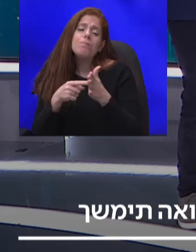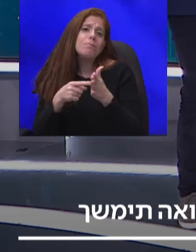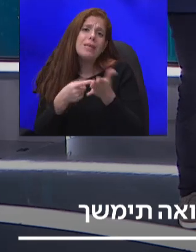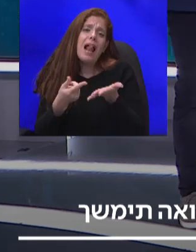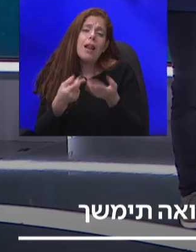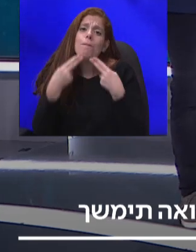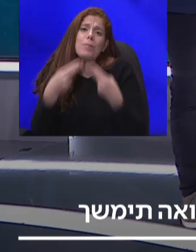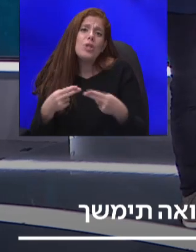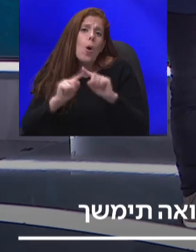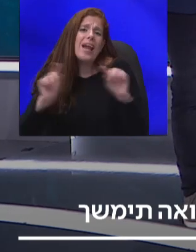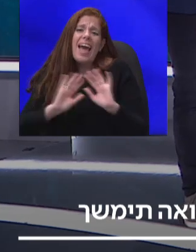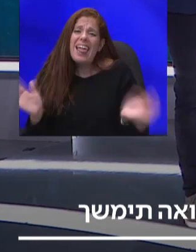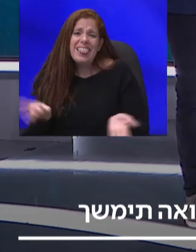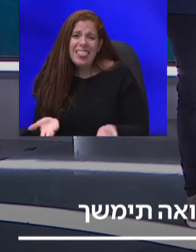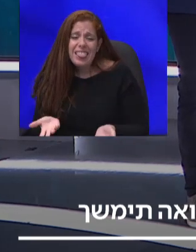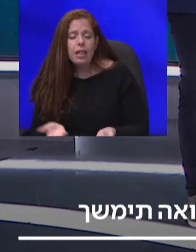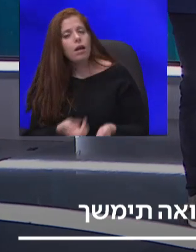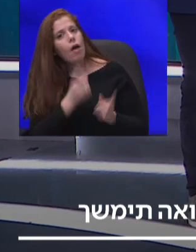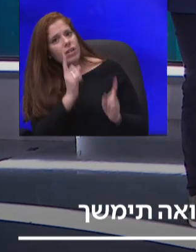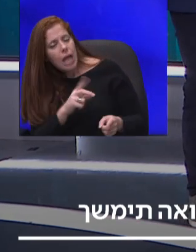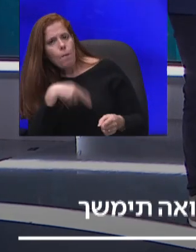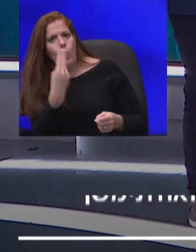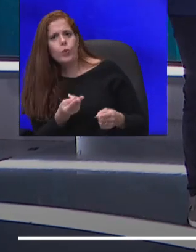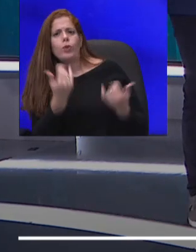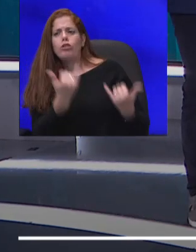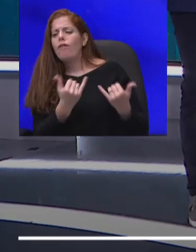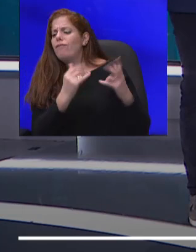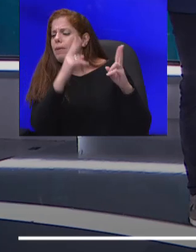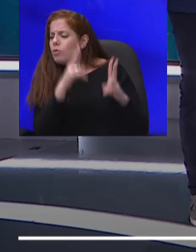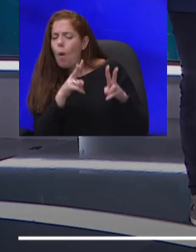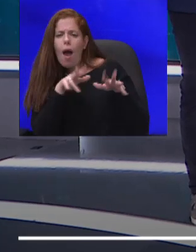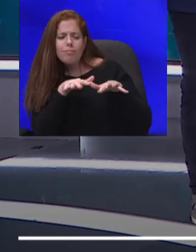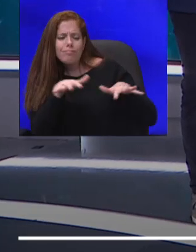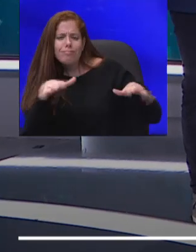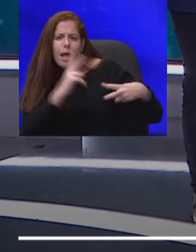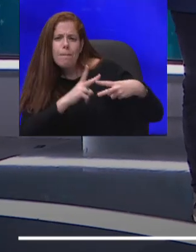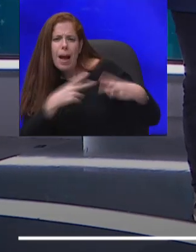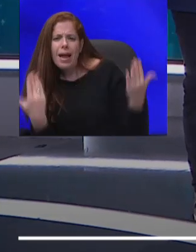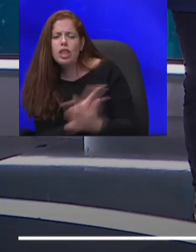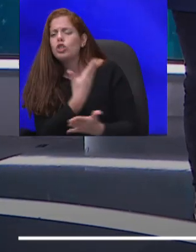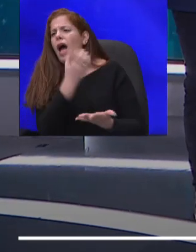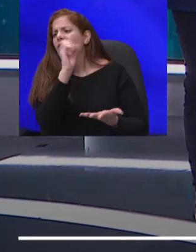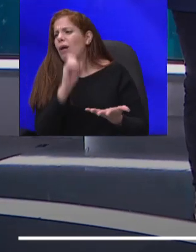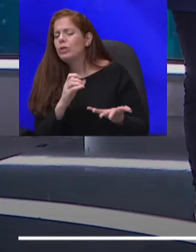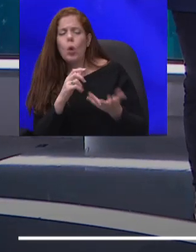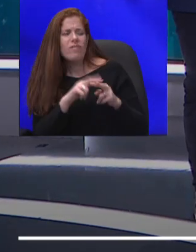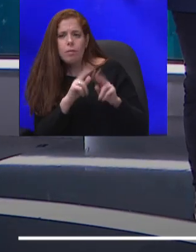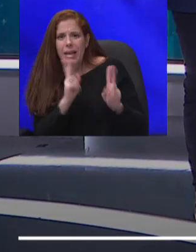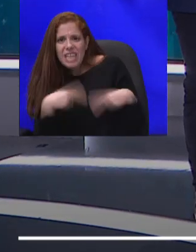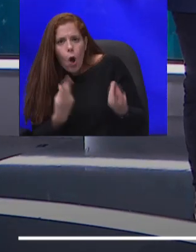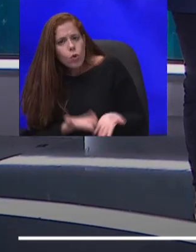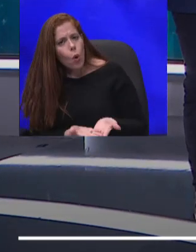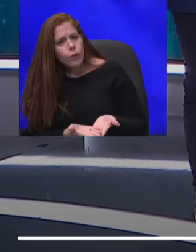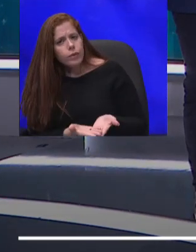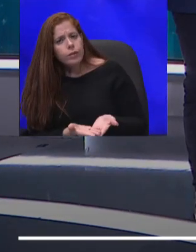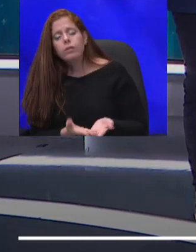היה אמור להיות מערך קטיית שרשראות הדפקה, ורמזור וצבאים. איך זה יכול להיות בכלל? קודם כל רמזור לא קרה.